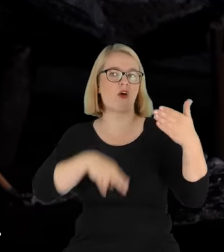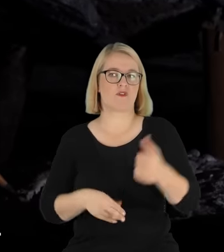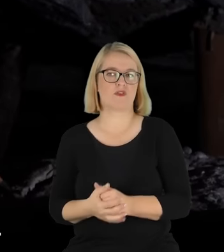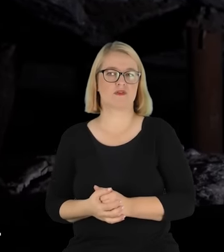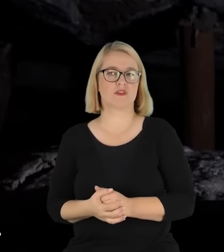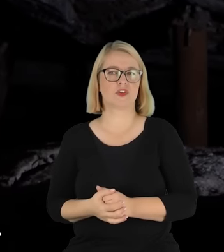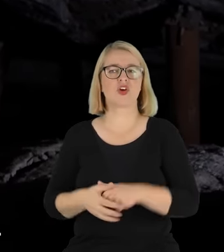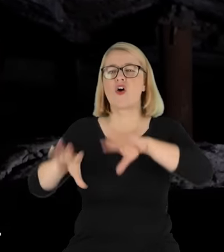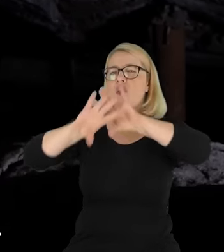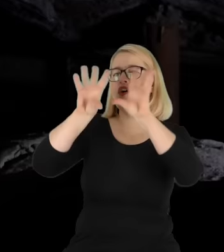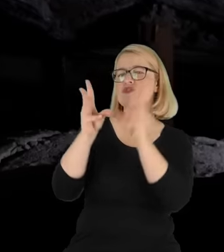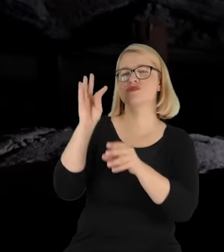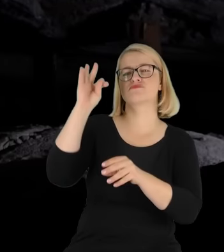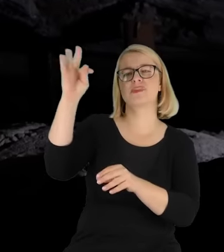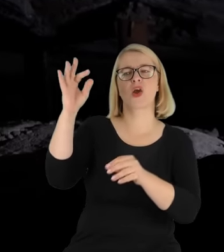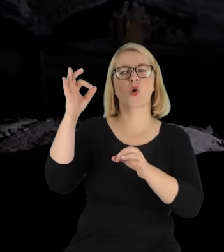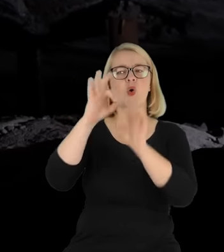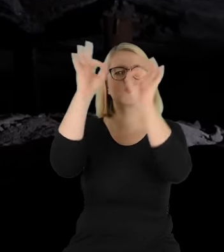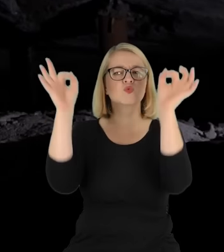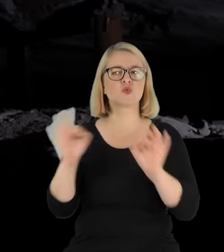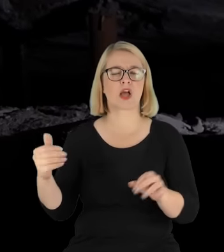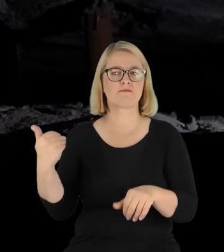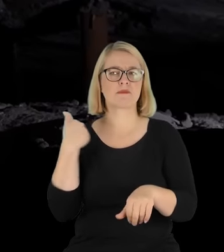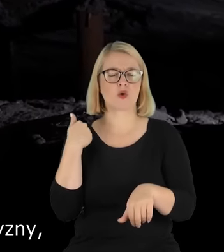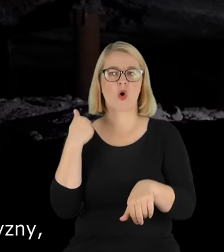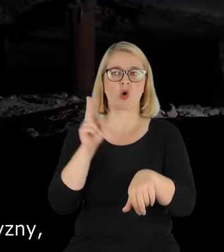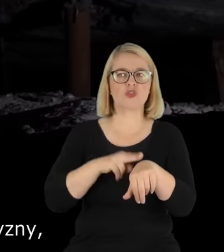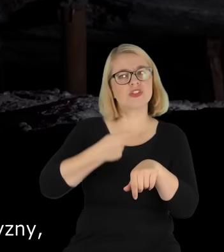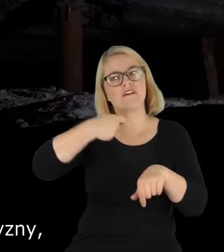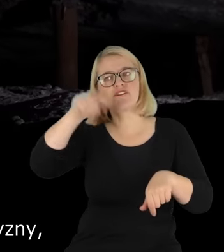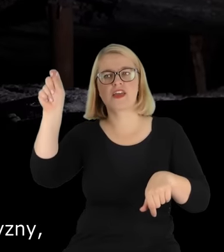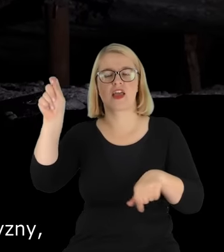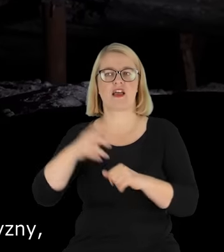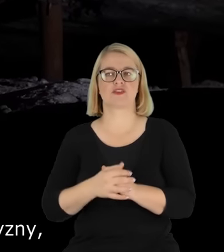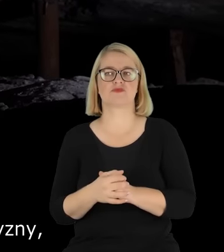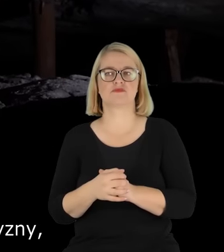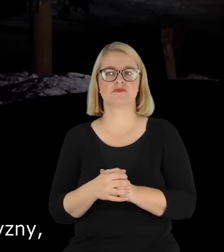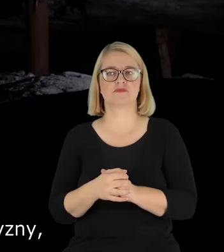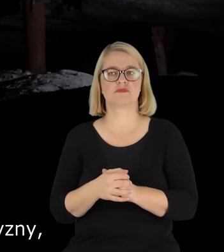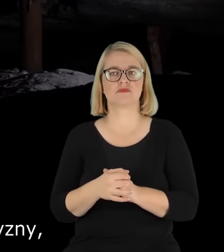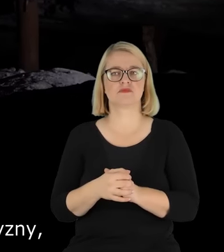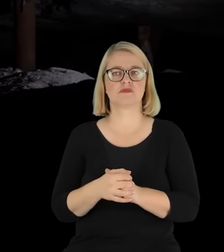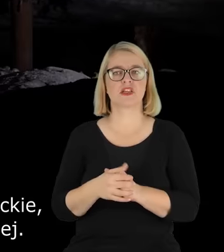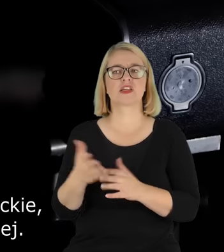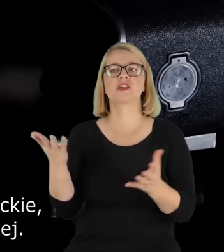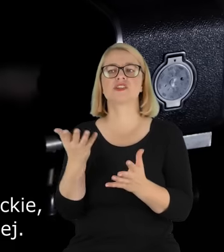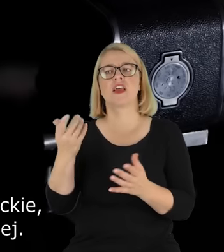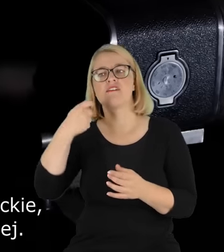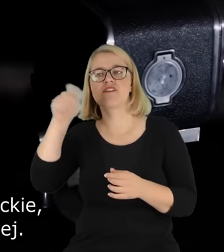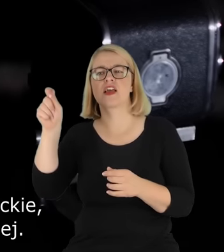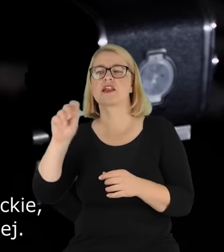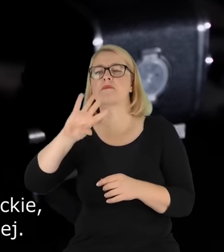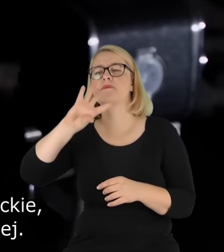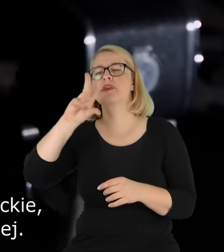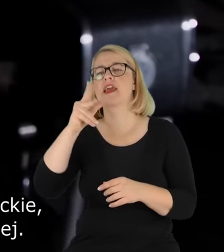wszystko to było jego sztuka. O której godzinie wyjechać jeździliśmy często w rejony Sąderczyzny. Tam były